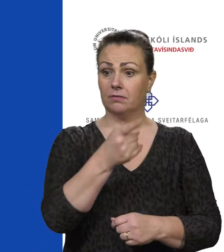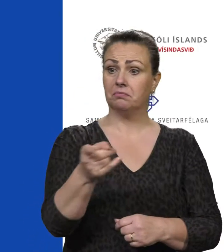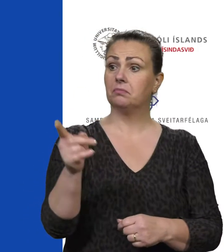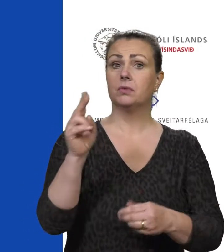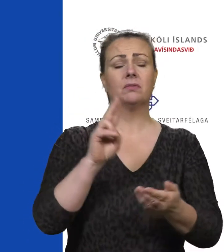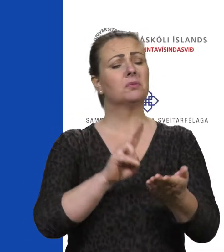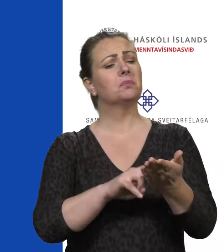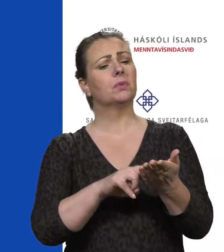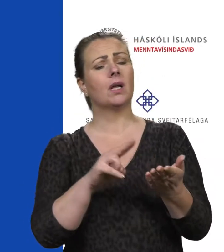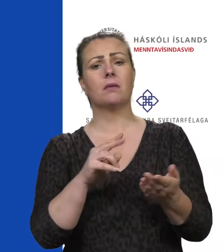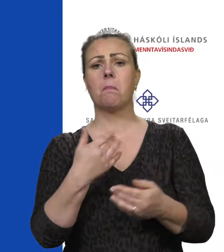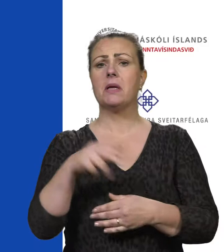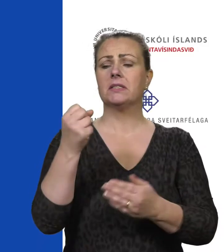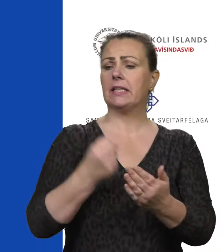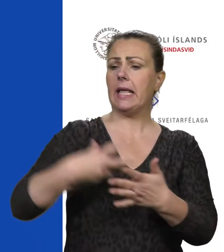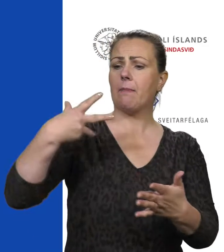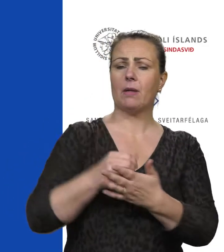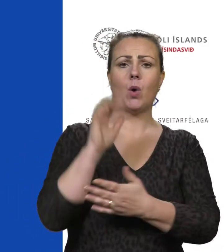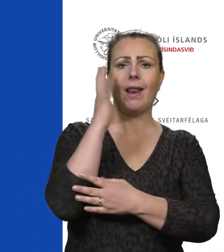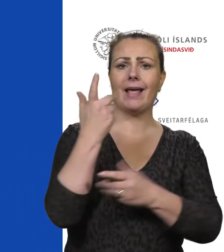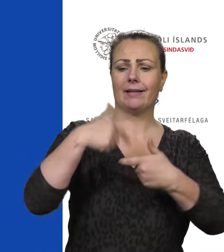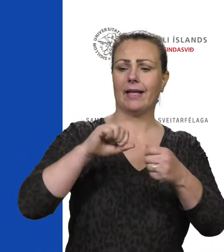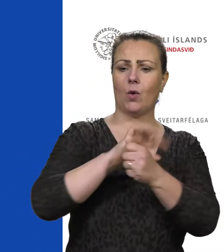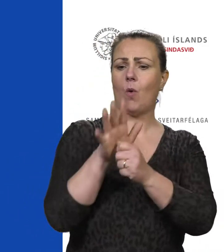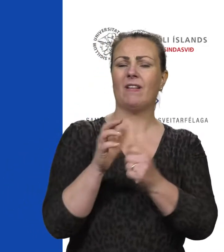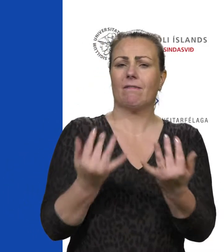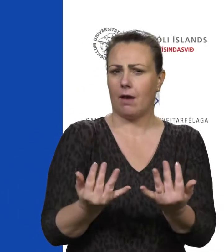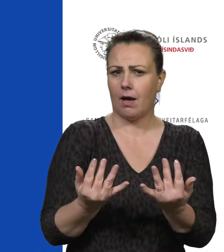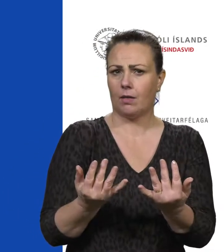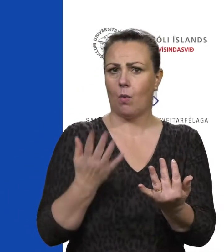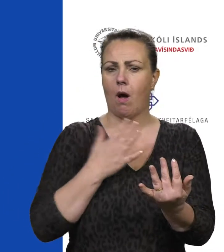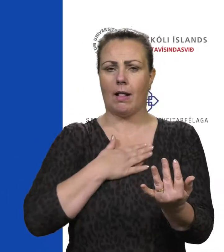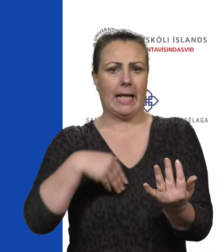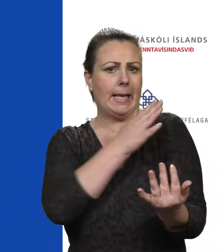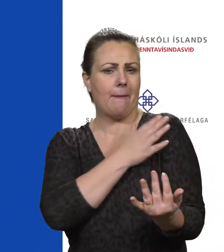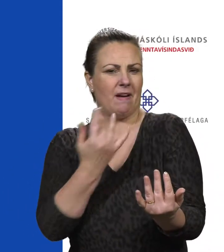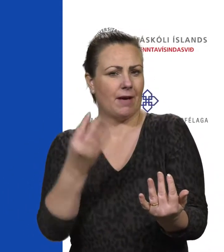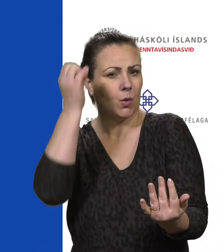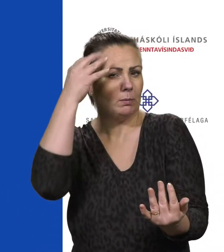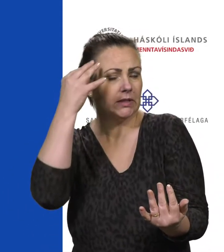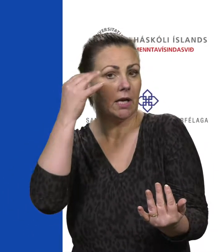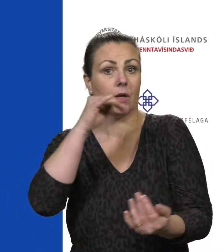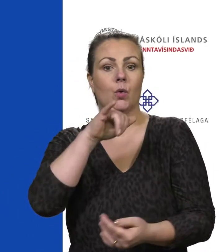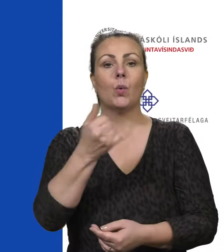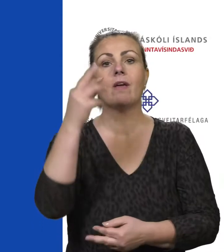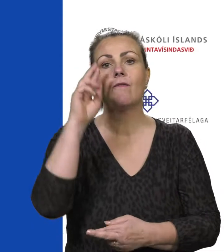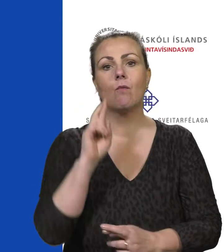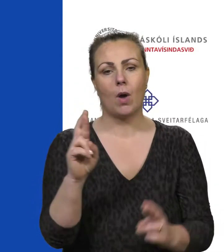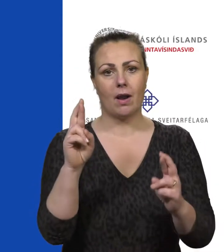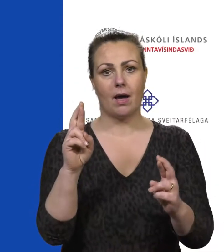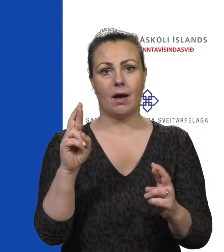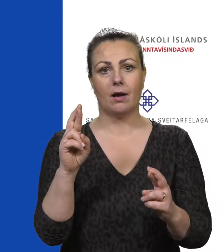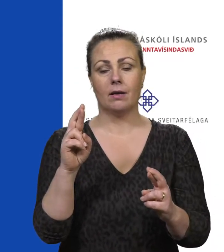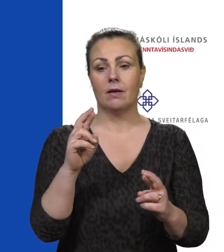því hvað er það dýrmættasta sem við lærtum á COVID og hvað ætlum við að varðvita það vona ég að færri hafi